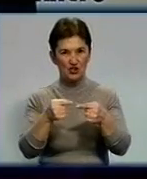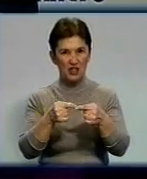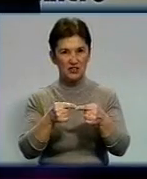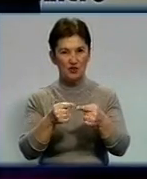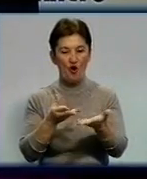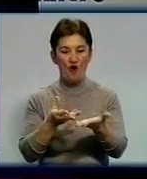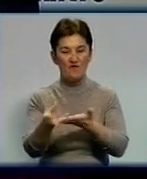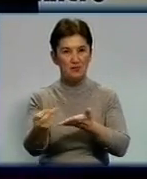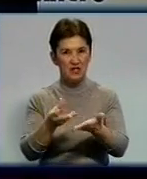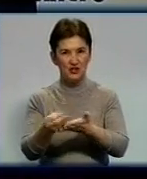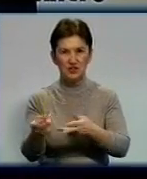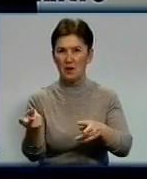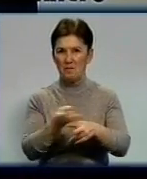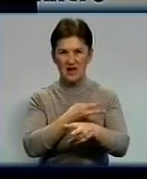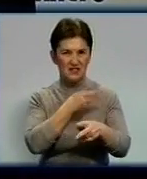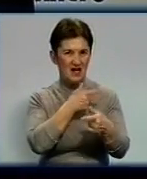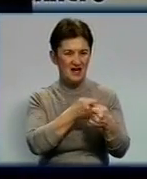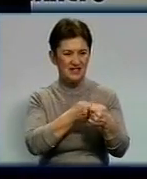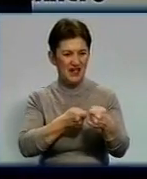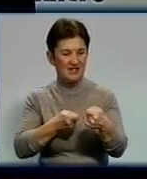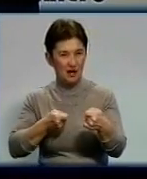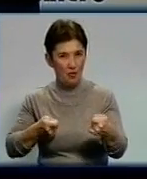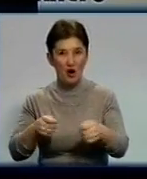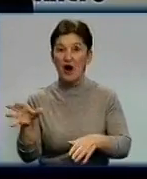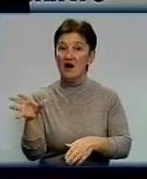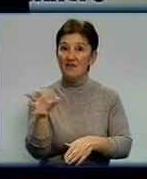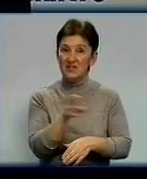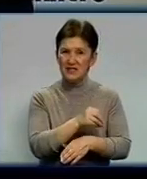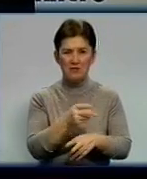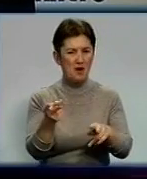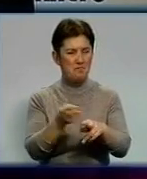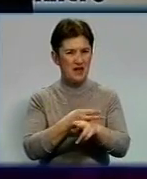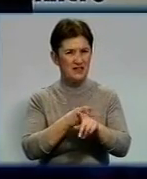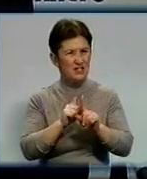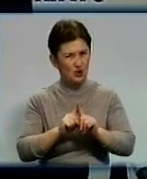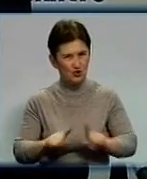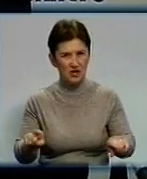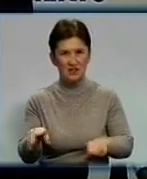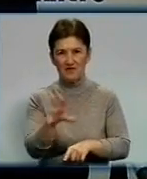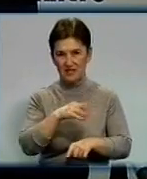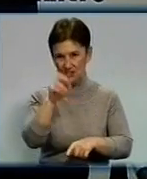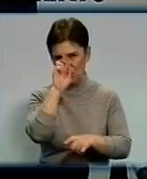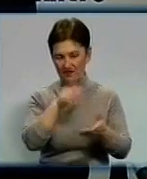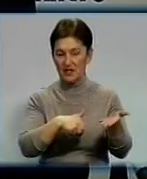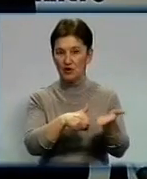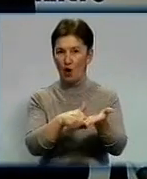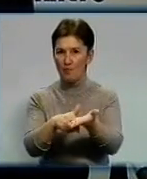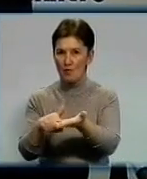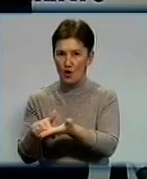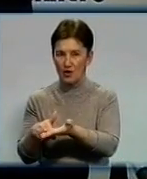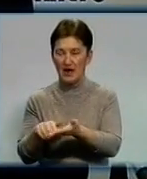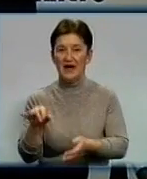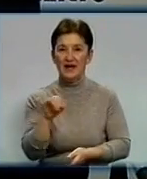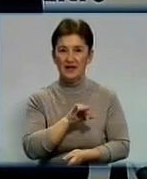без будь-яких затримок, всім, без виключення отримачів цих державних допомог. І